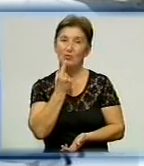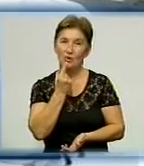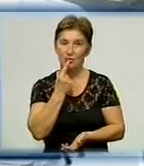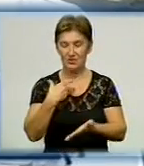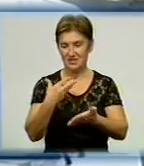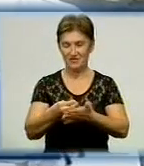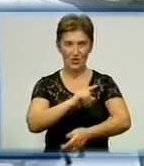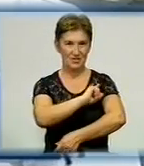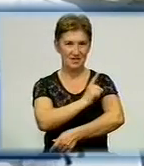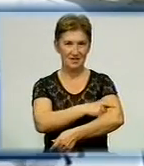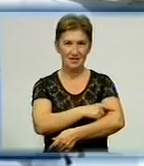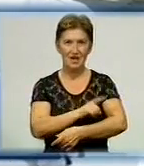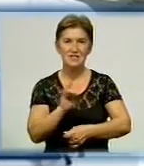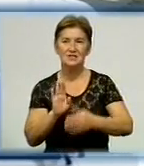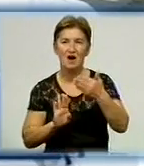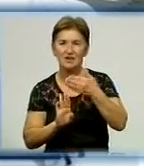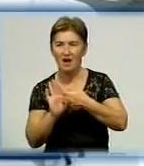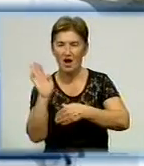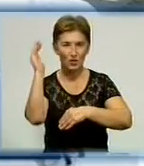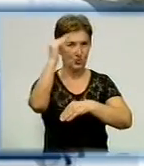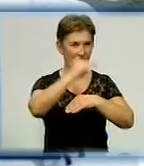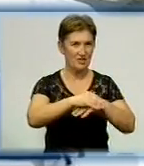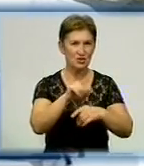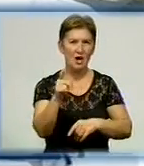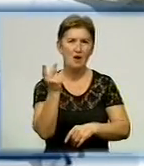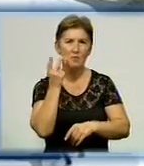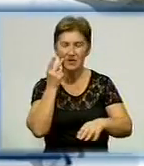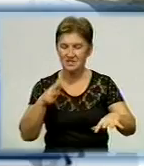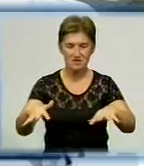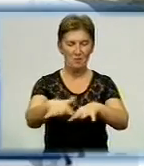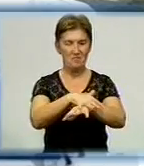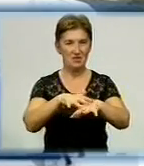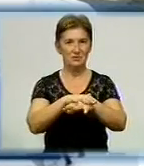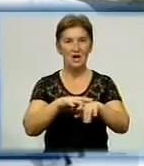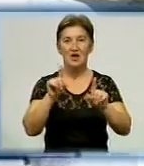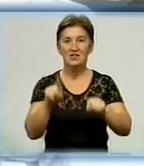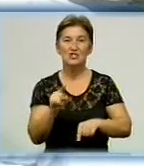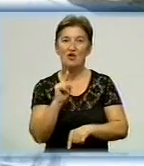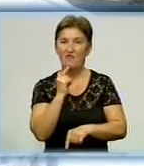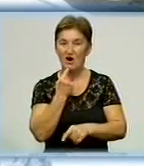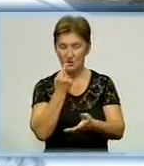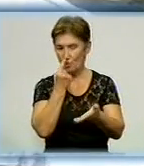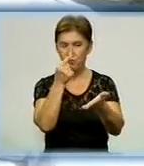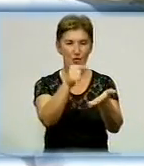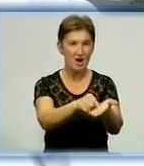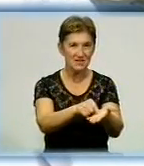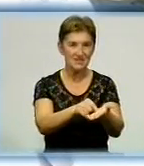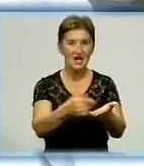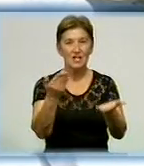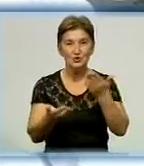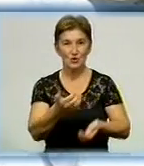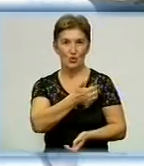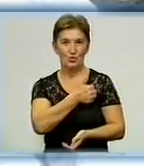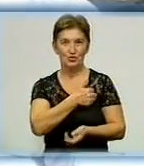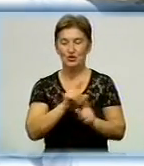Протягом дня зранку до вечора тут постійно масовість. Важко навіть попасти, якщо хочеться десь спробувати на